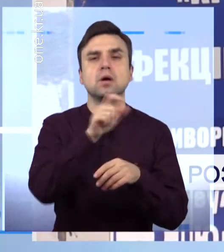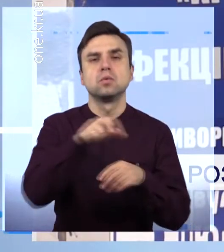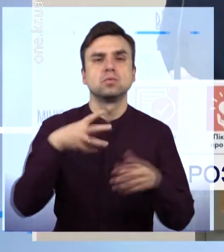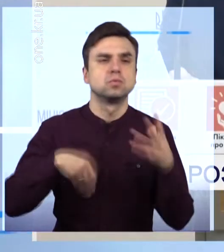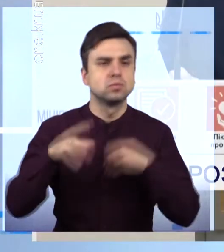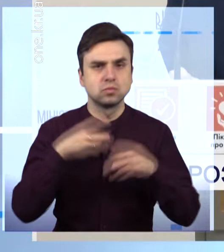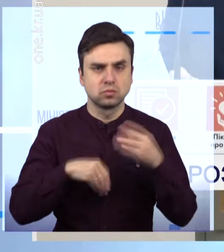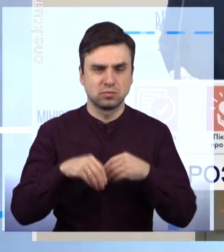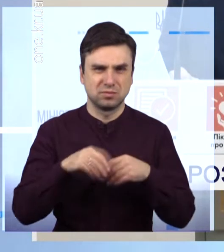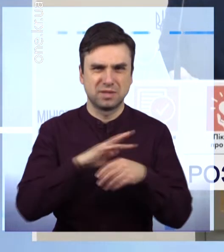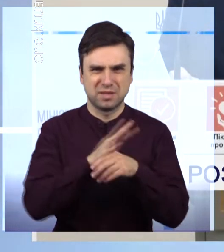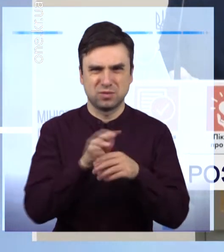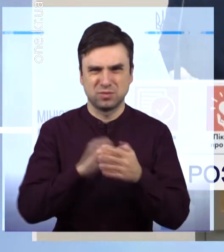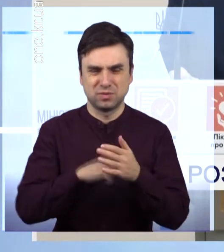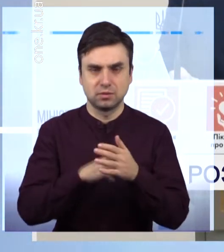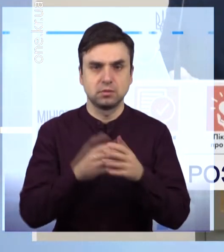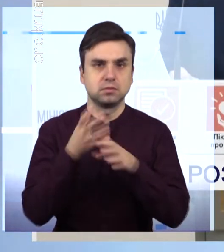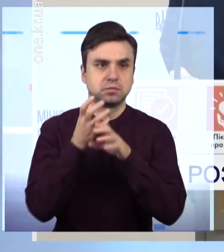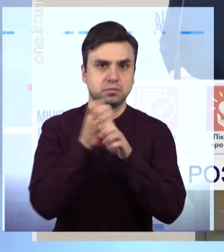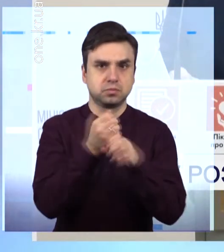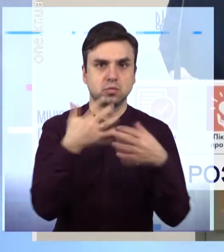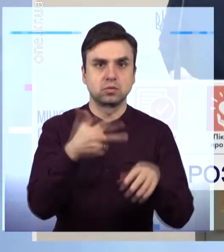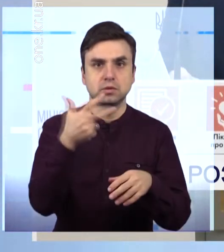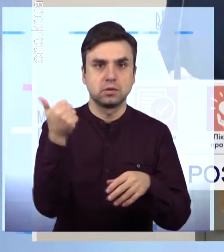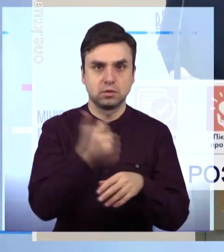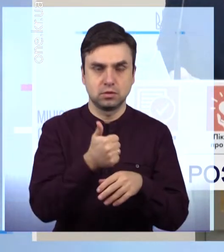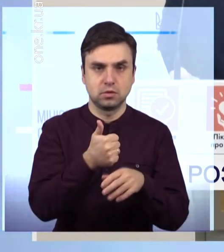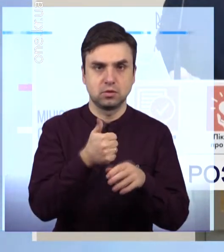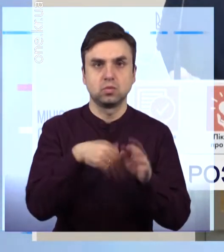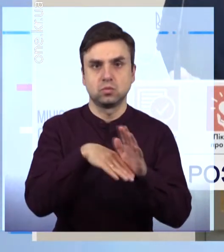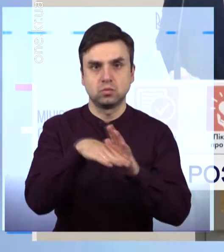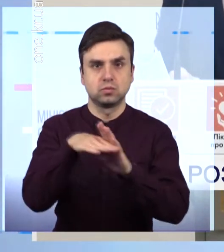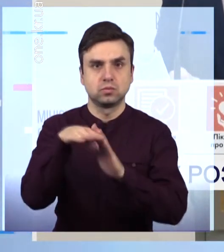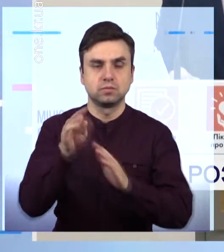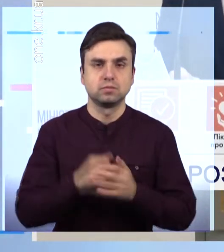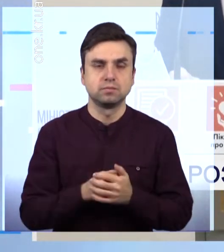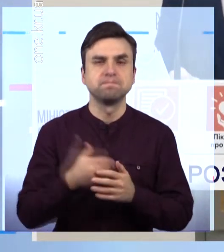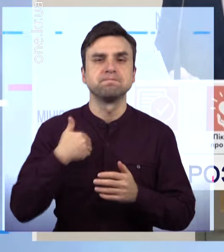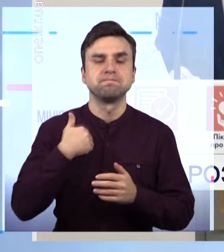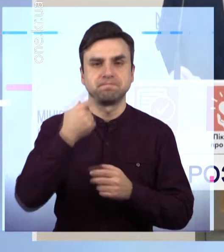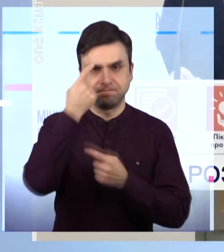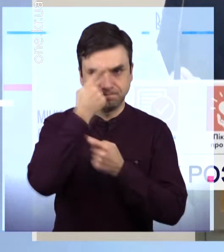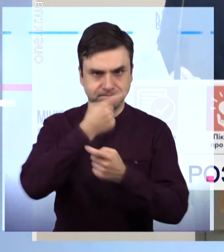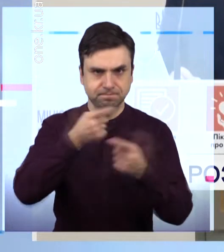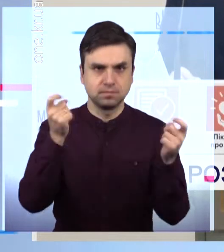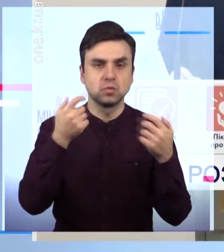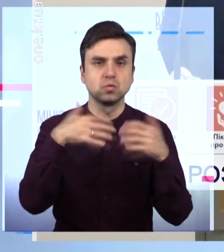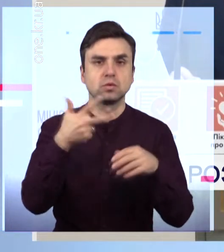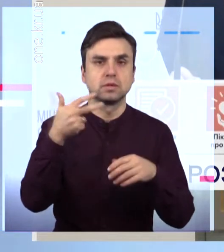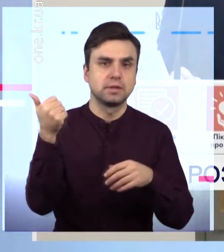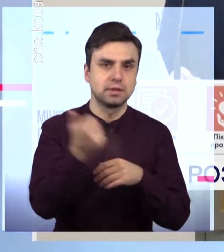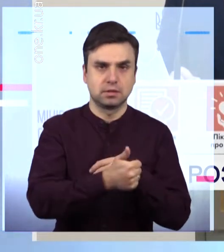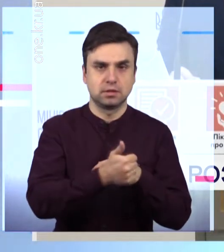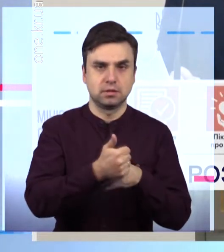тиждень поспіль Я вам хочу повідомити, що це вже третій тиждень поспіль ми бачимо зменшення